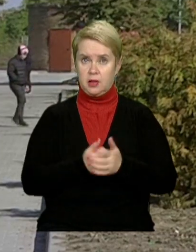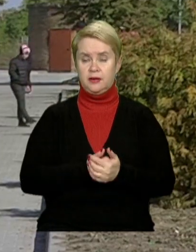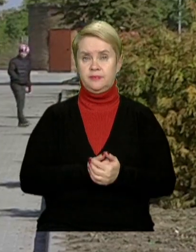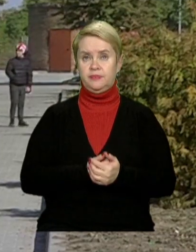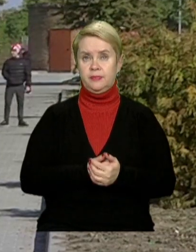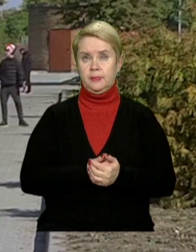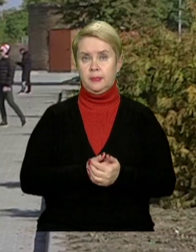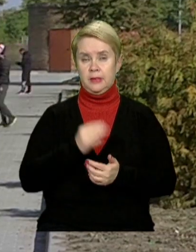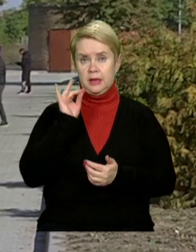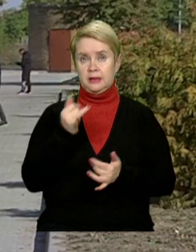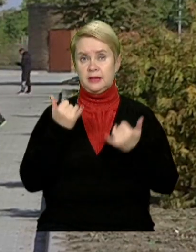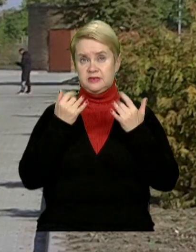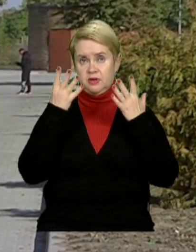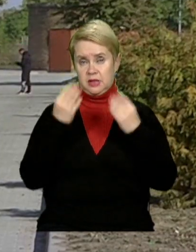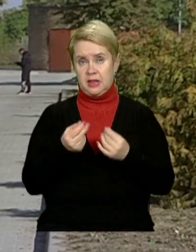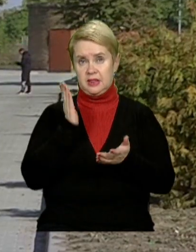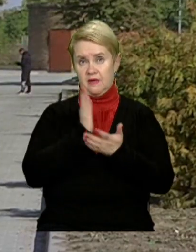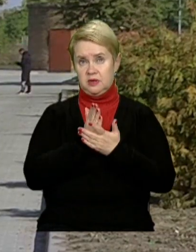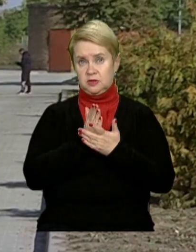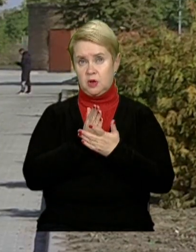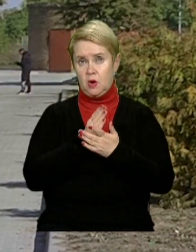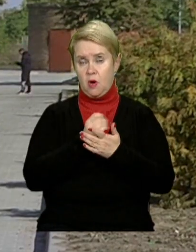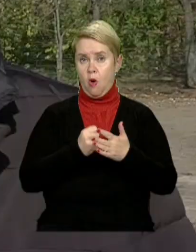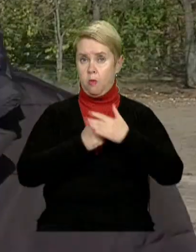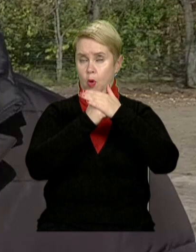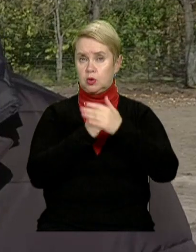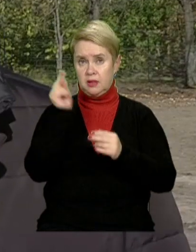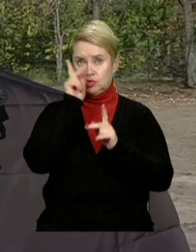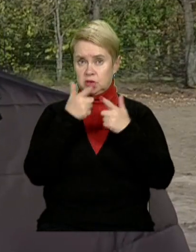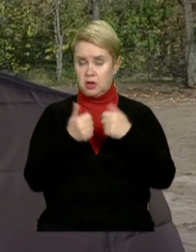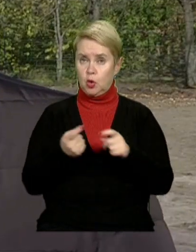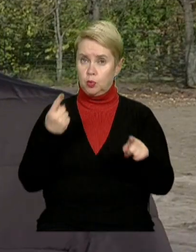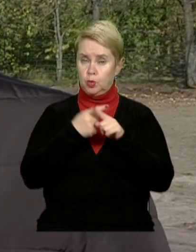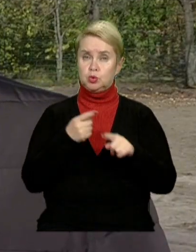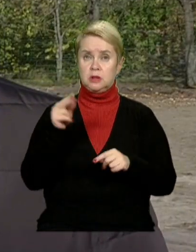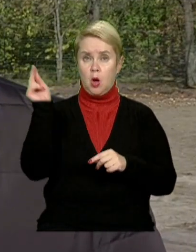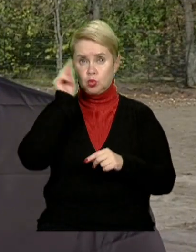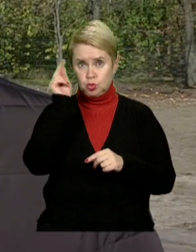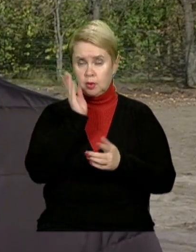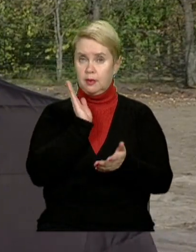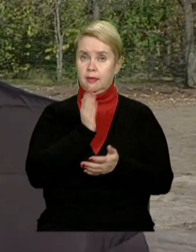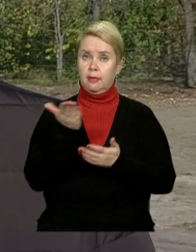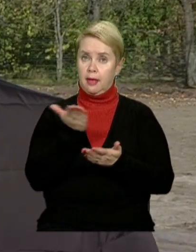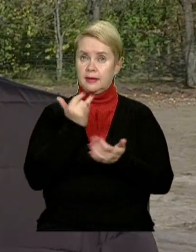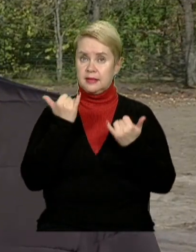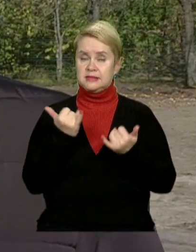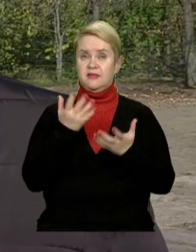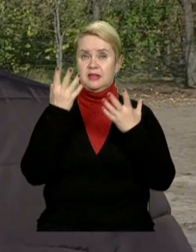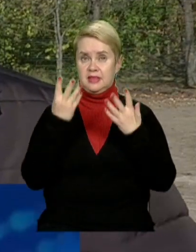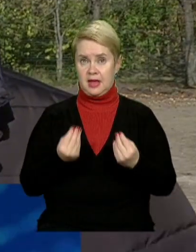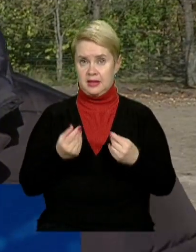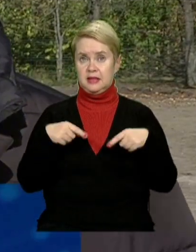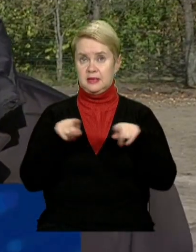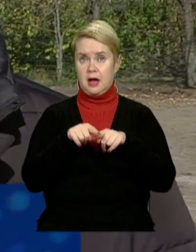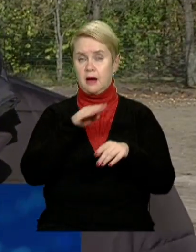і на сьогоднішній день являємося опорним навчальним закладом. Плюс для учеників, які на сьогоднішній день